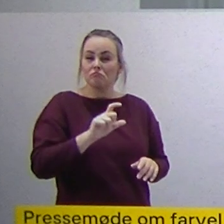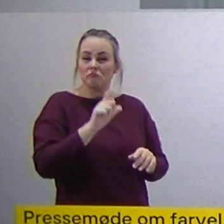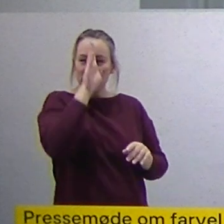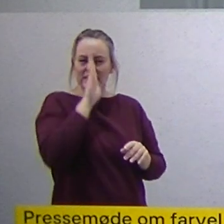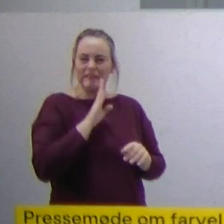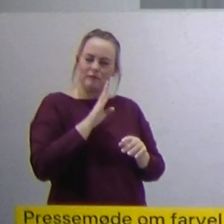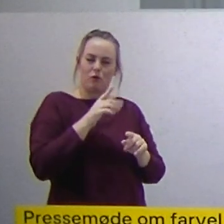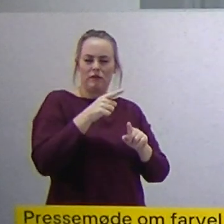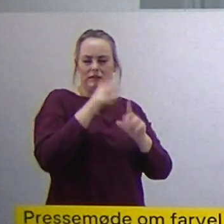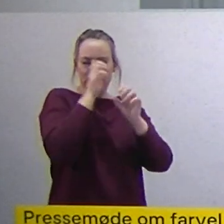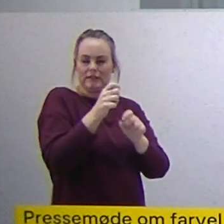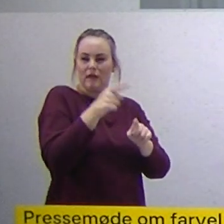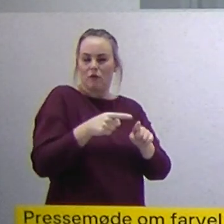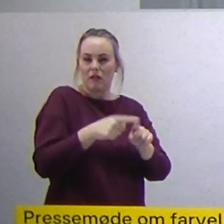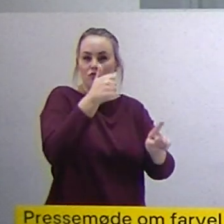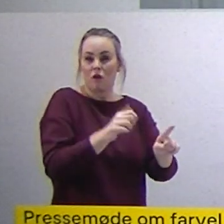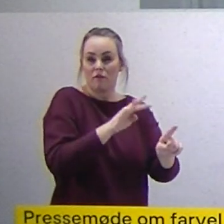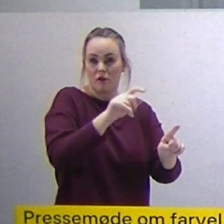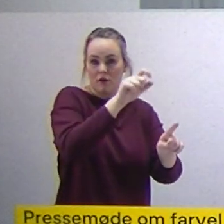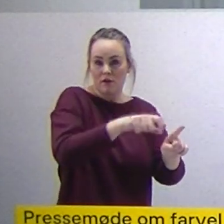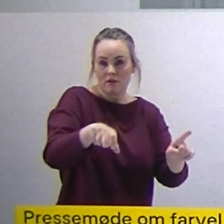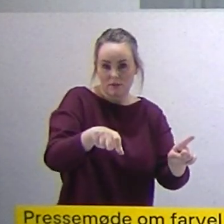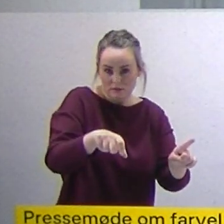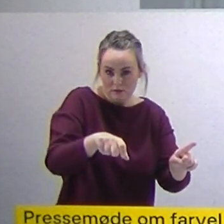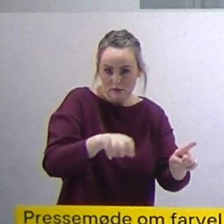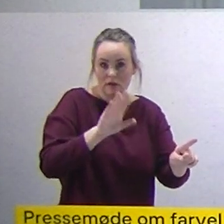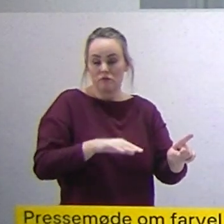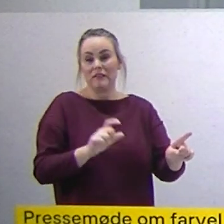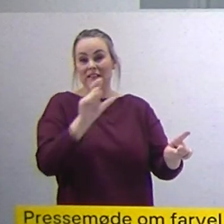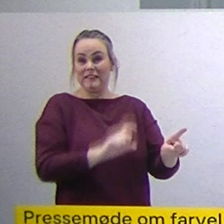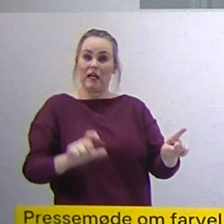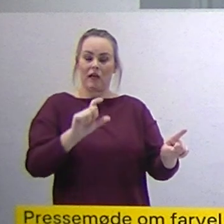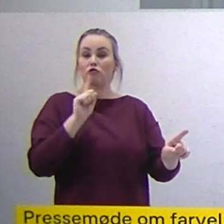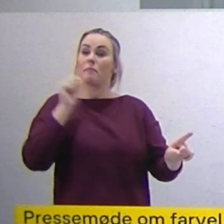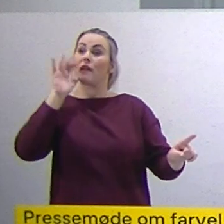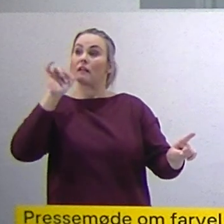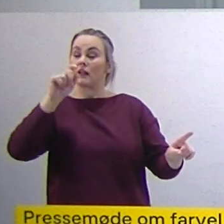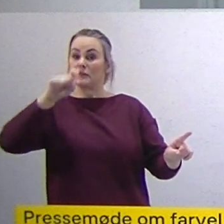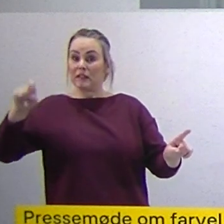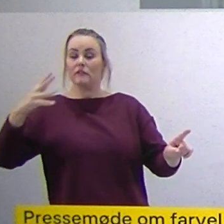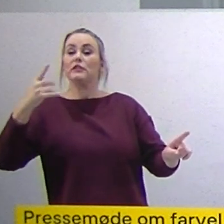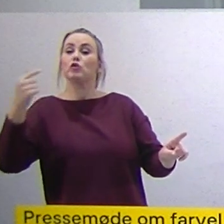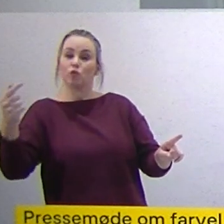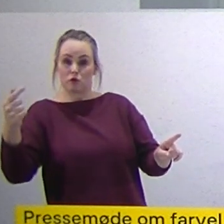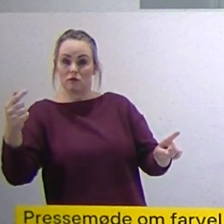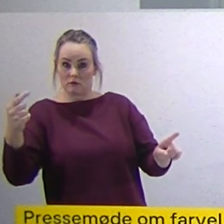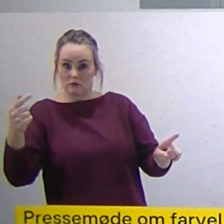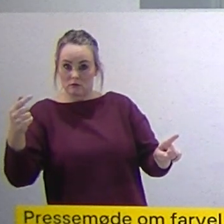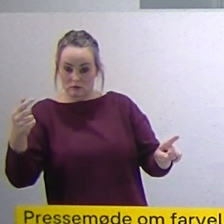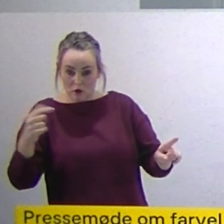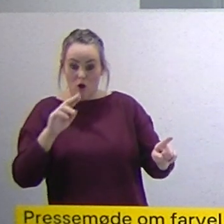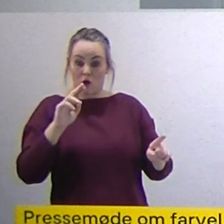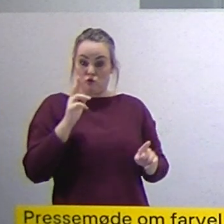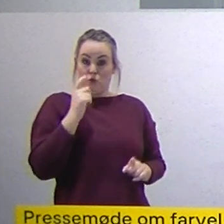intensivafdelingen. På det tidspunkt havde vi omkring 4.000 daglige antal tilfælde. Og det vi ser nu, det er, at da vi